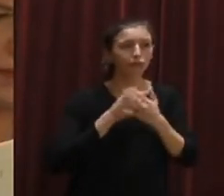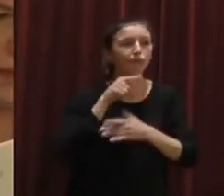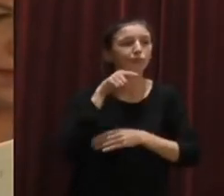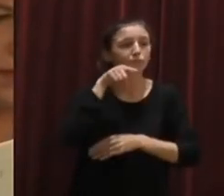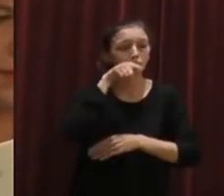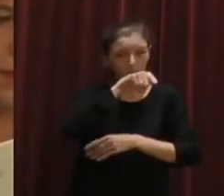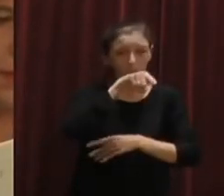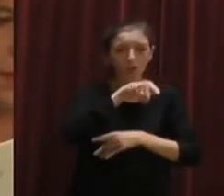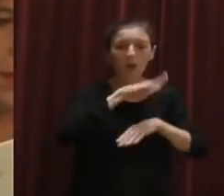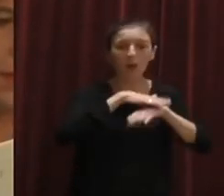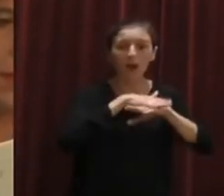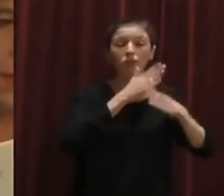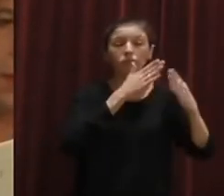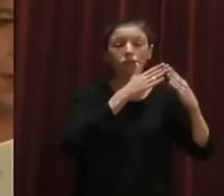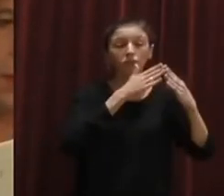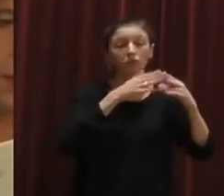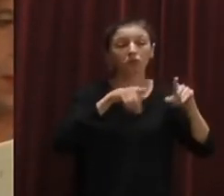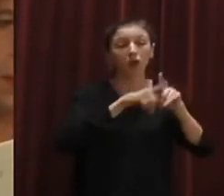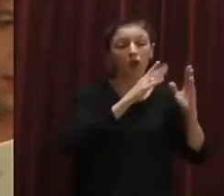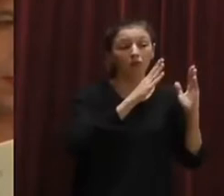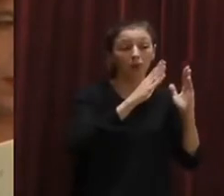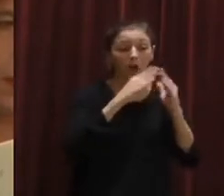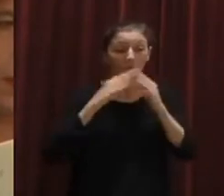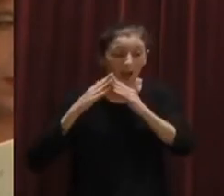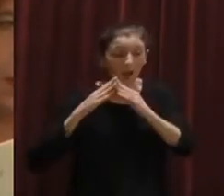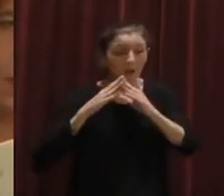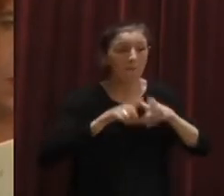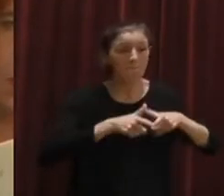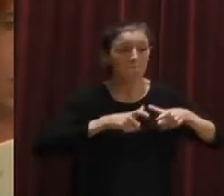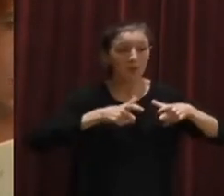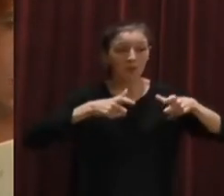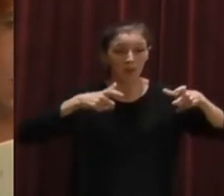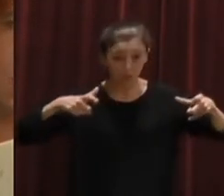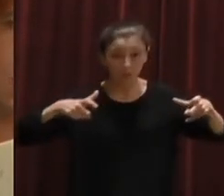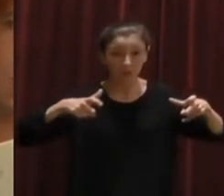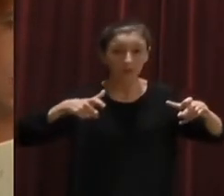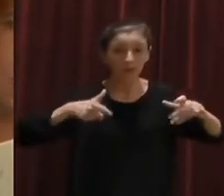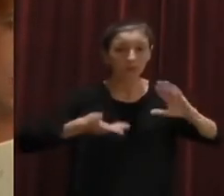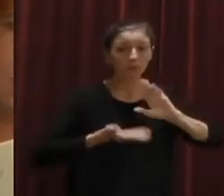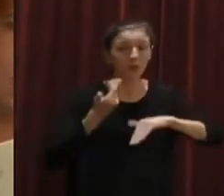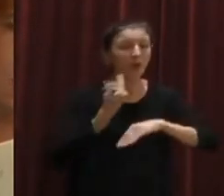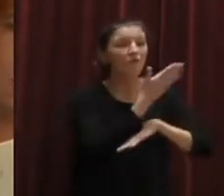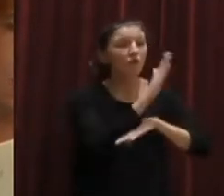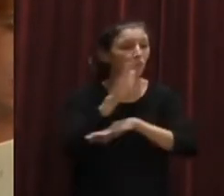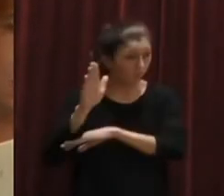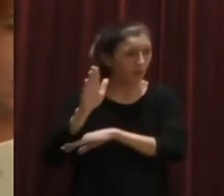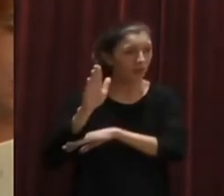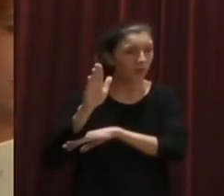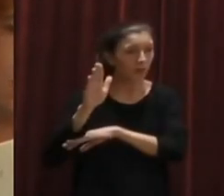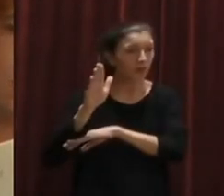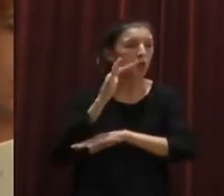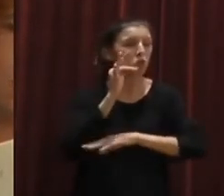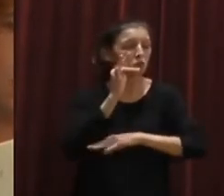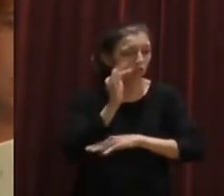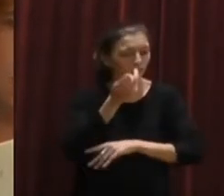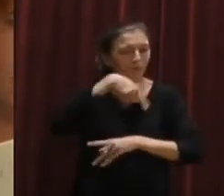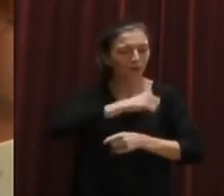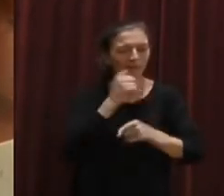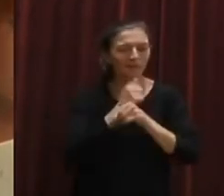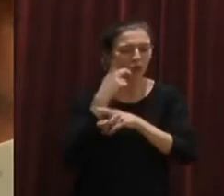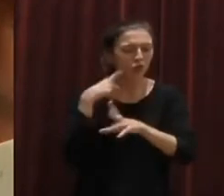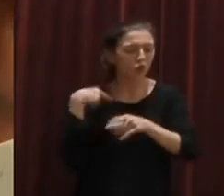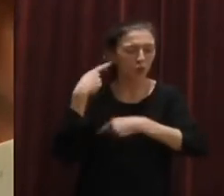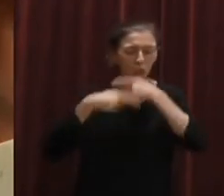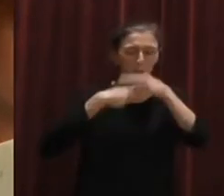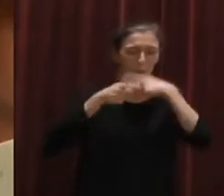d'incrementar la oferta vinculada a l'habitatge residencial. I jo, de rai, com a conseller d'habitatge, que sap vostè que està treballant